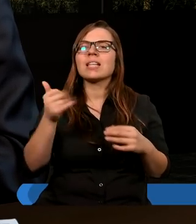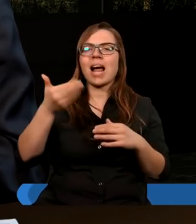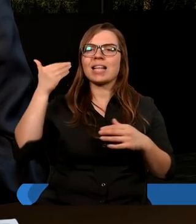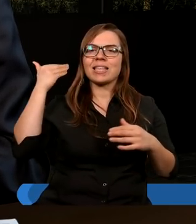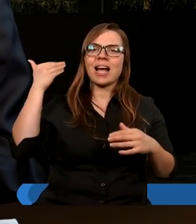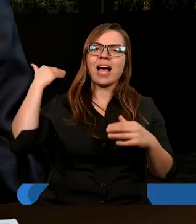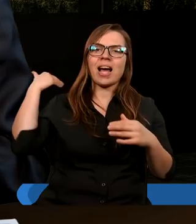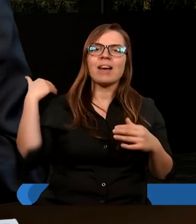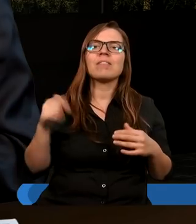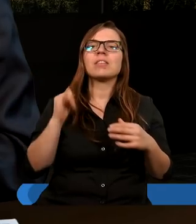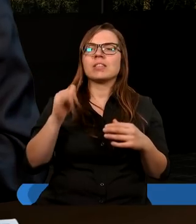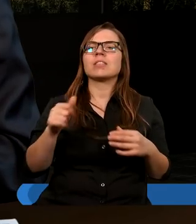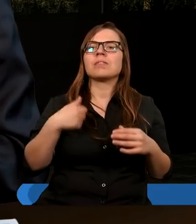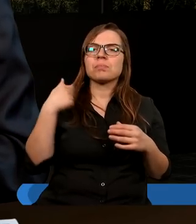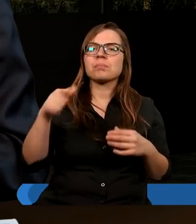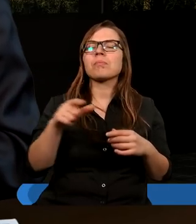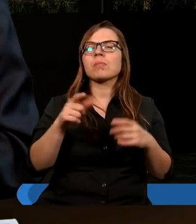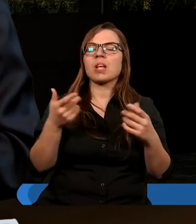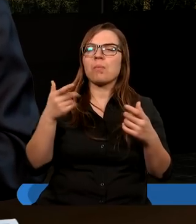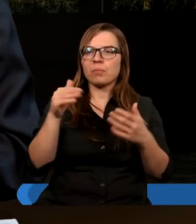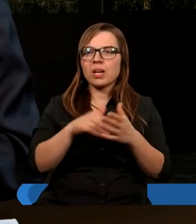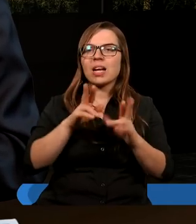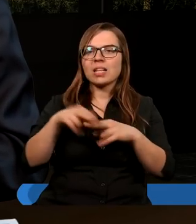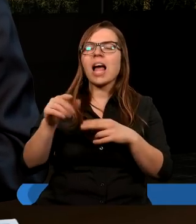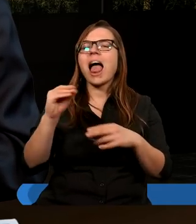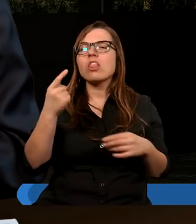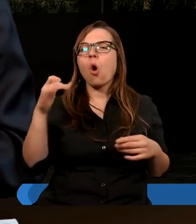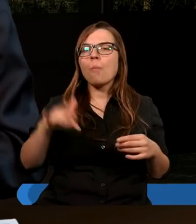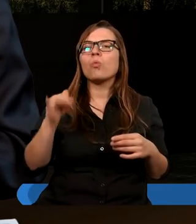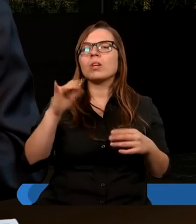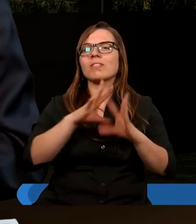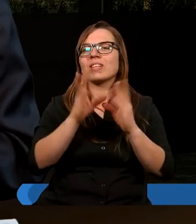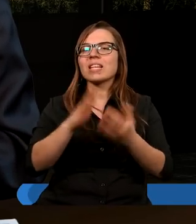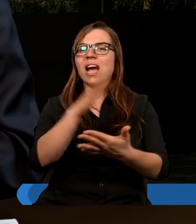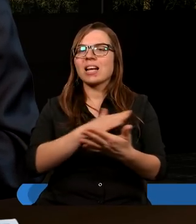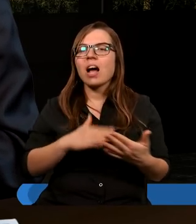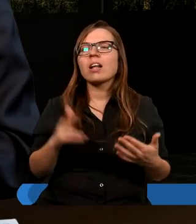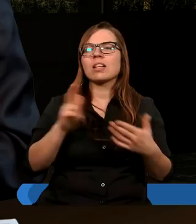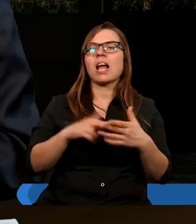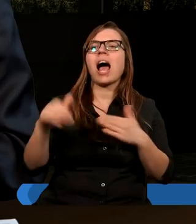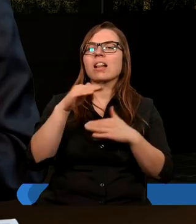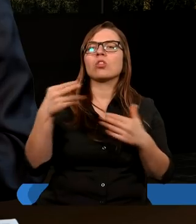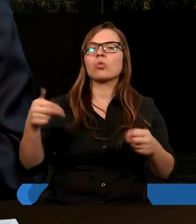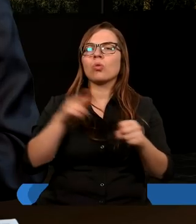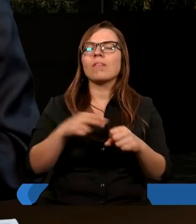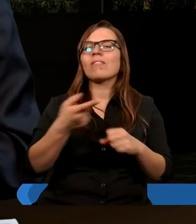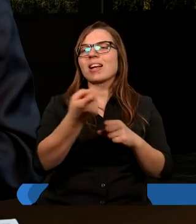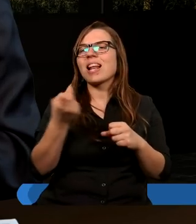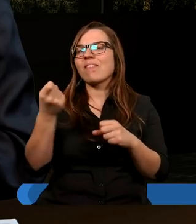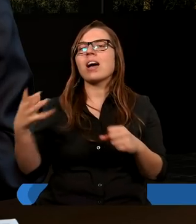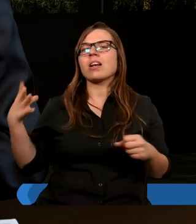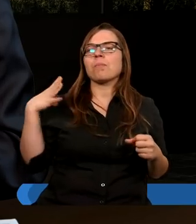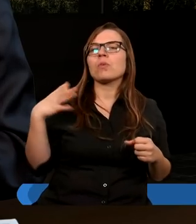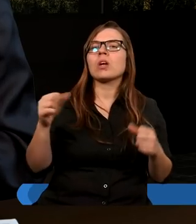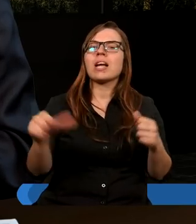dawnych dni, aby posiedli resztki Edomu i wszystkie narody, nad którymi wzywane